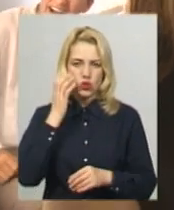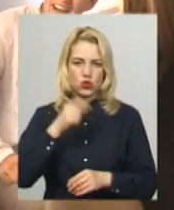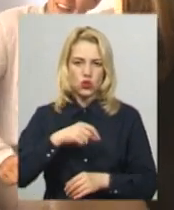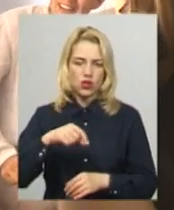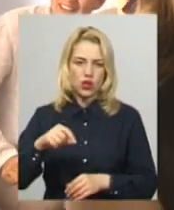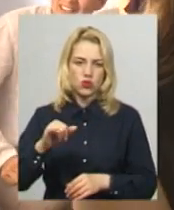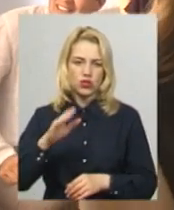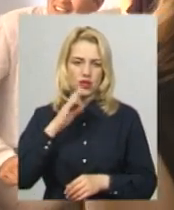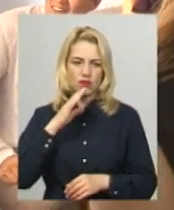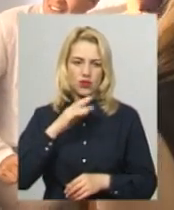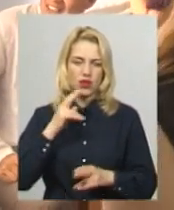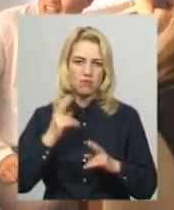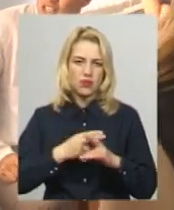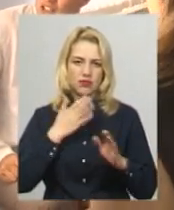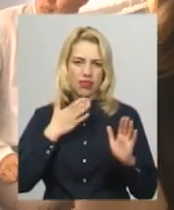обов'язково без наліпки.